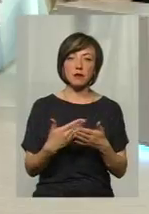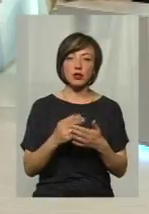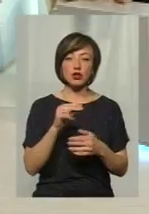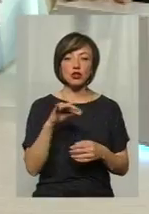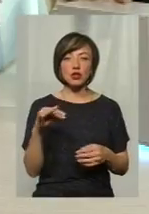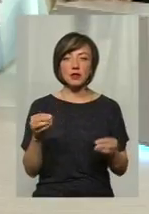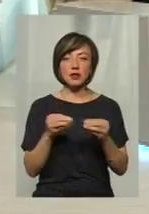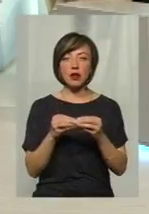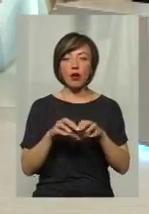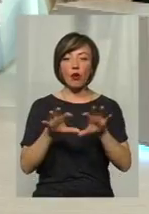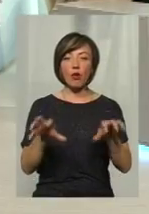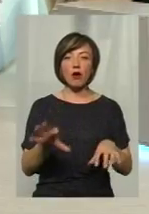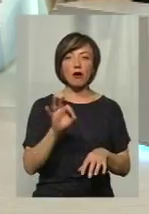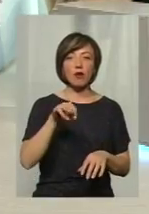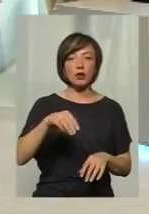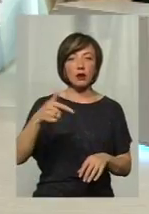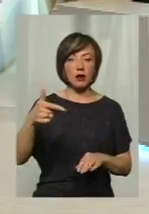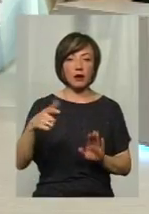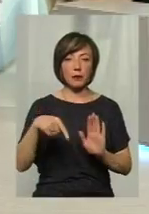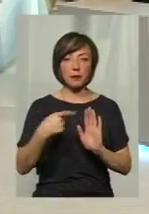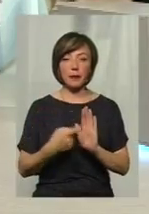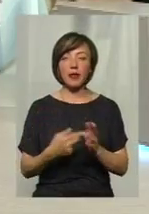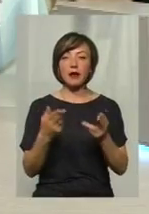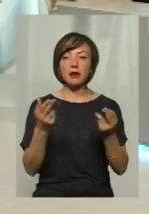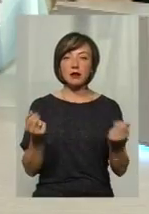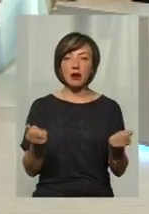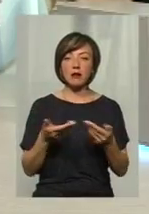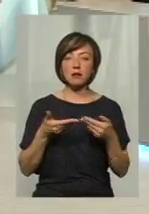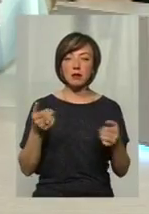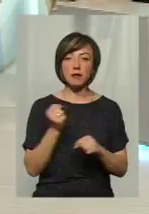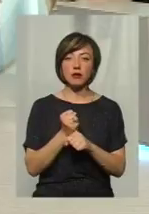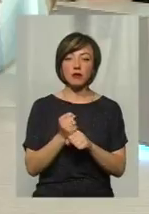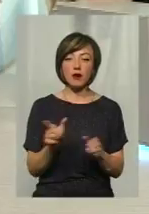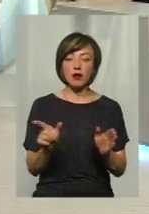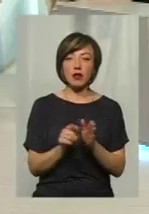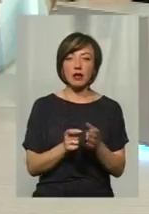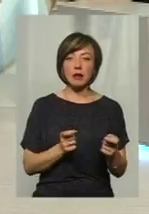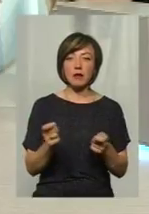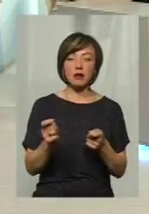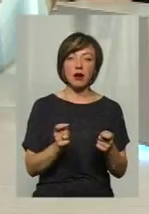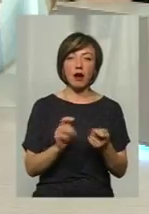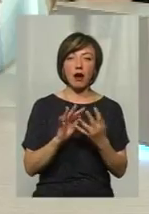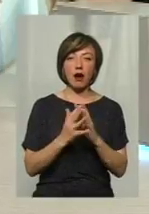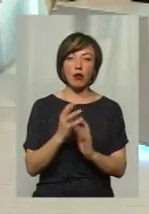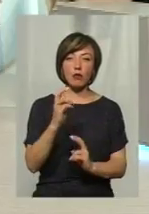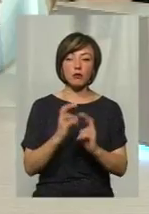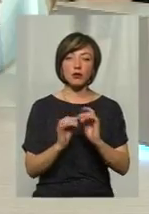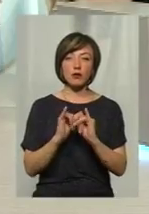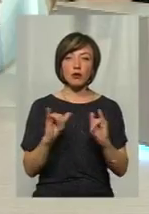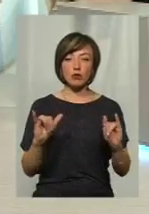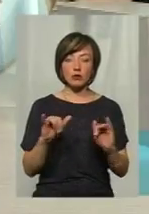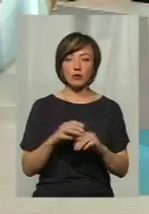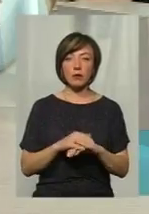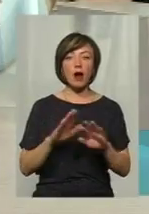чи тих самих голів ОТГ? Так, ми працювали разом з департаментом агропромислового розвитку. Які